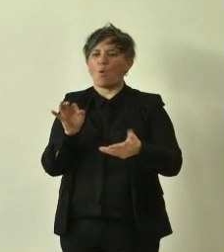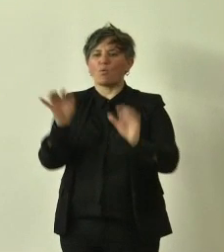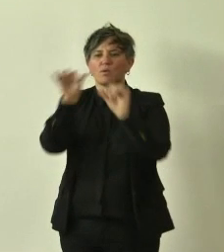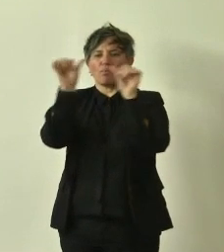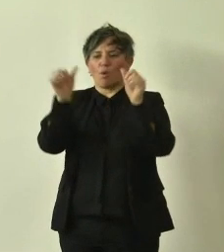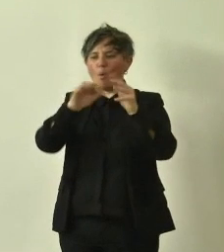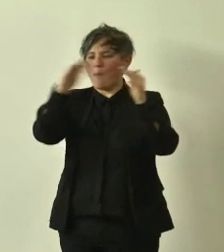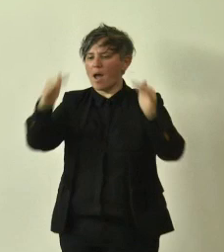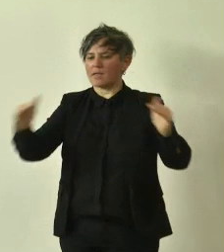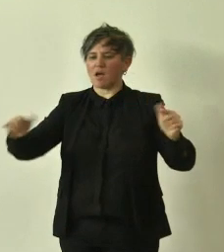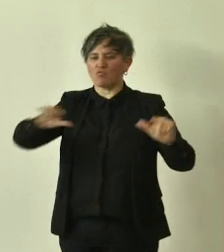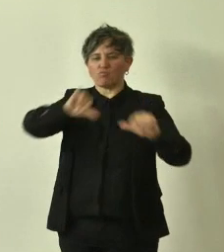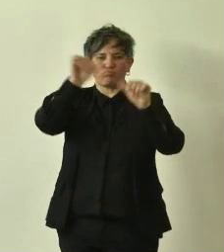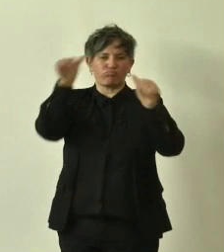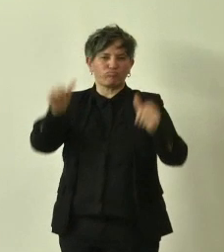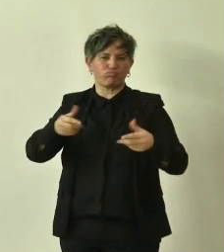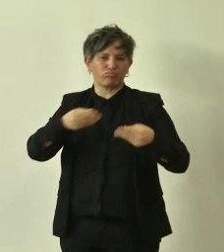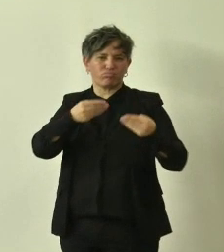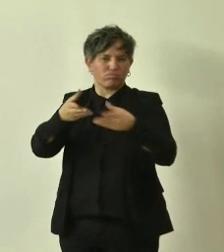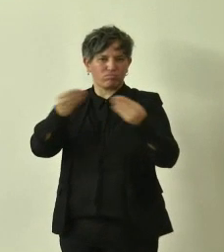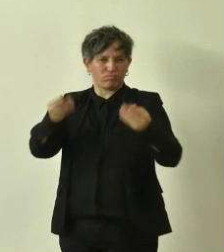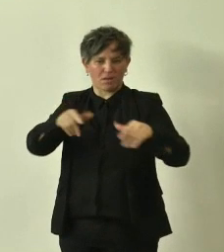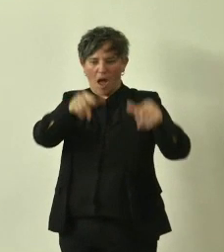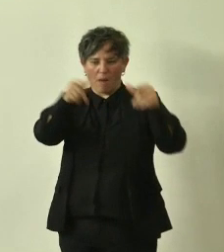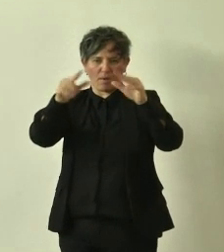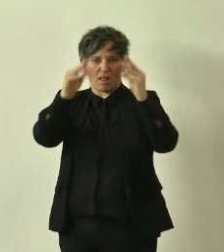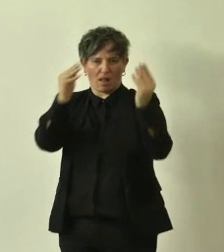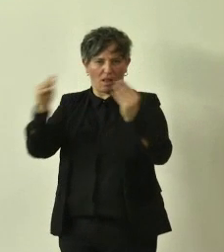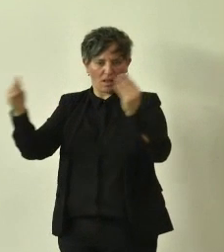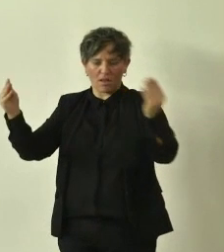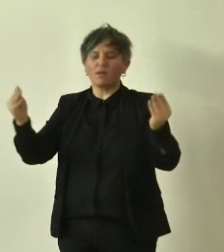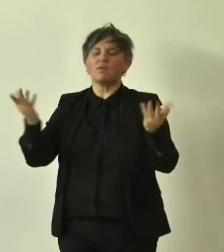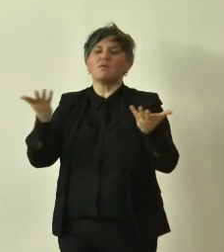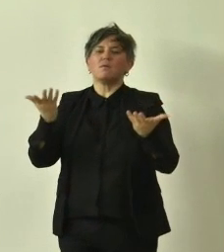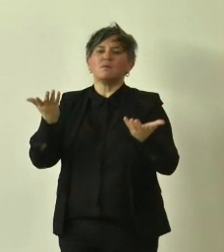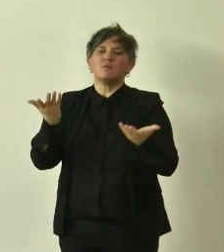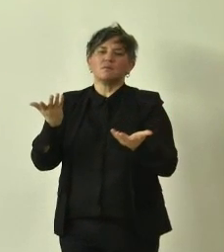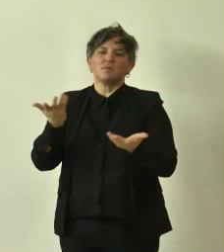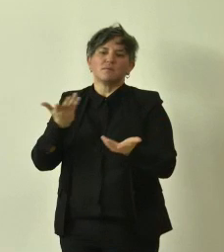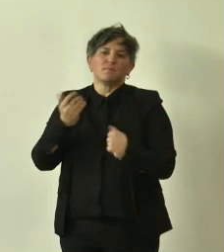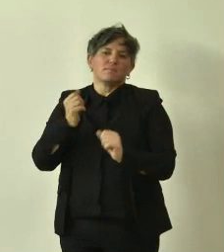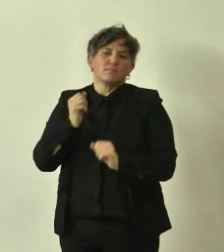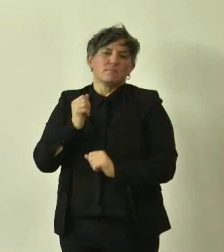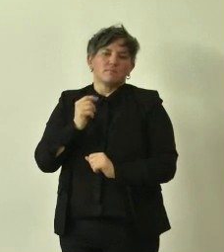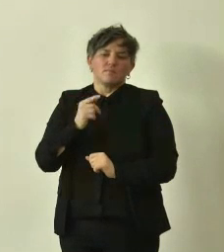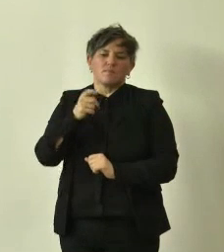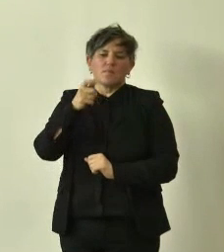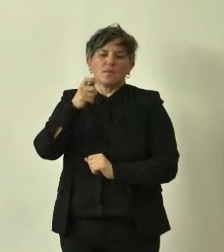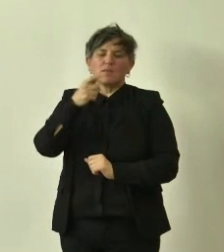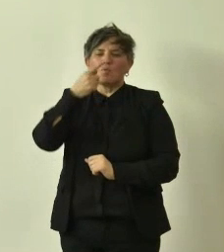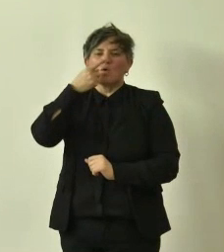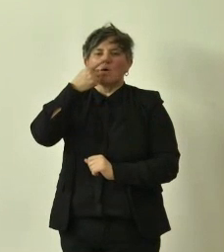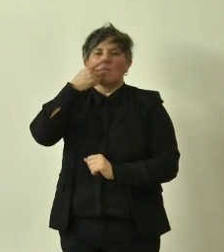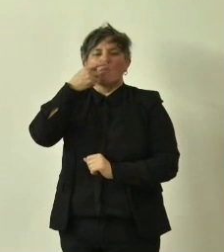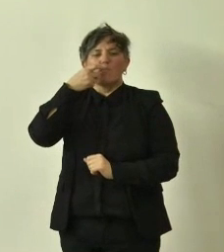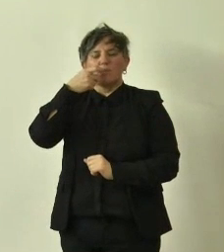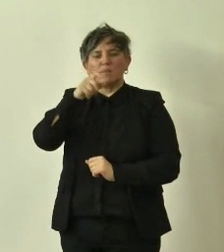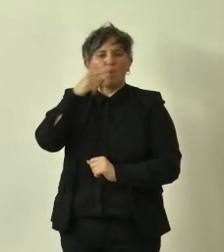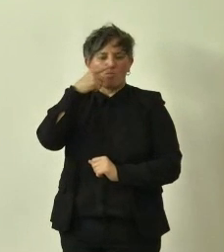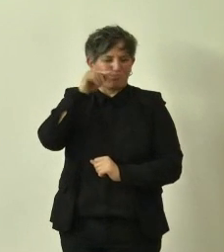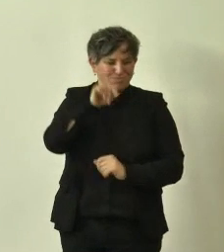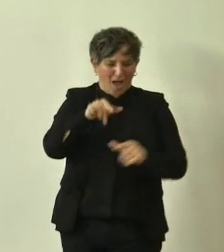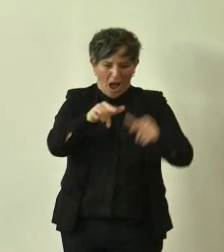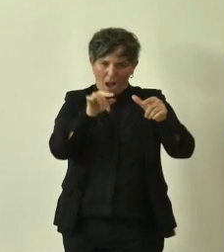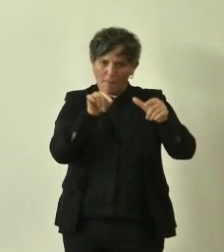quale si trovano cerchiamo di dare abbiamo cercato di dare un'interpretazione del perché quella specie in quel posto preciso